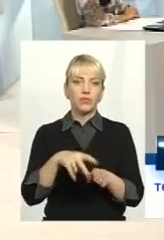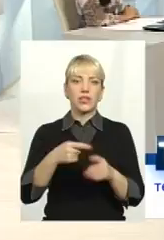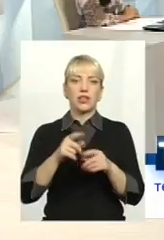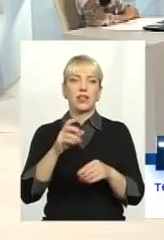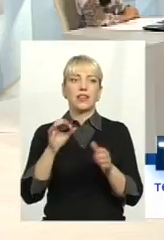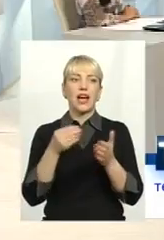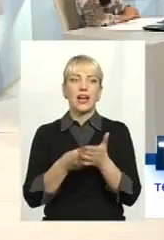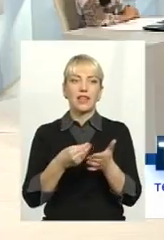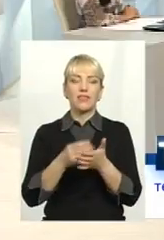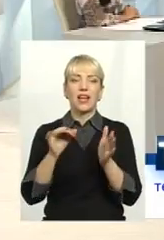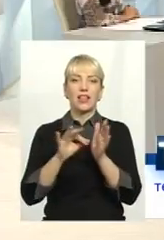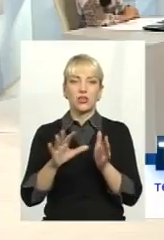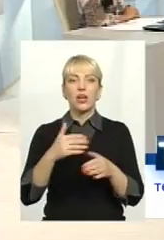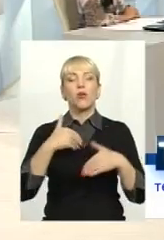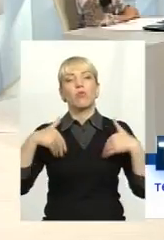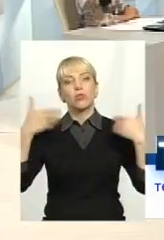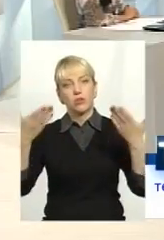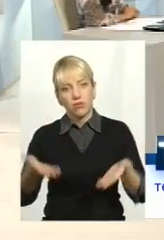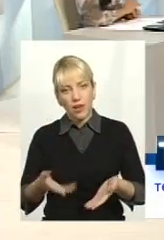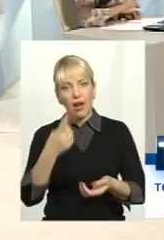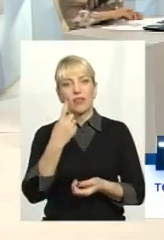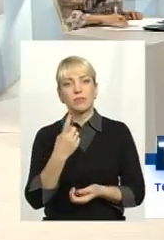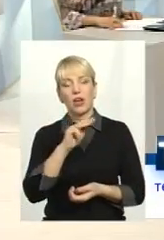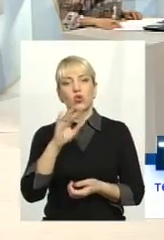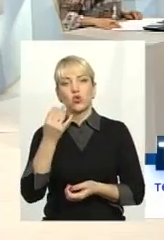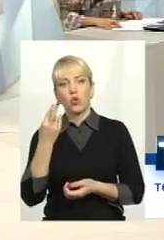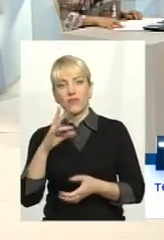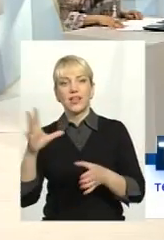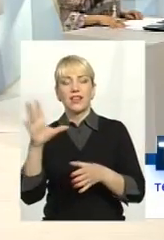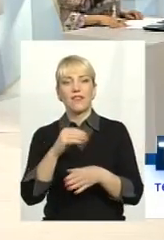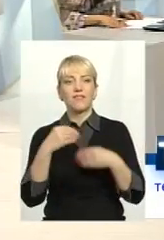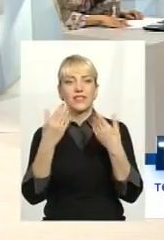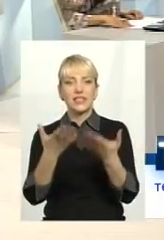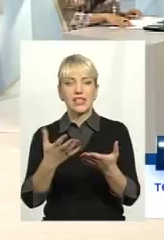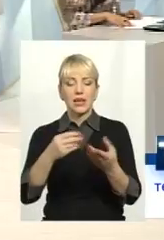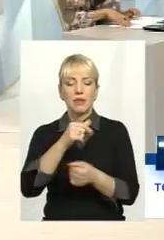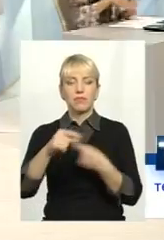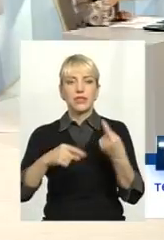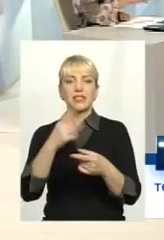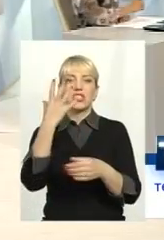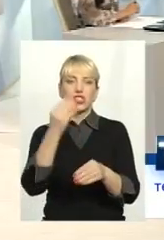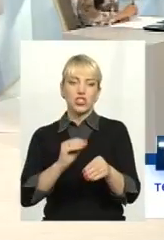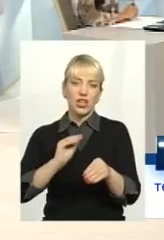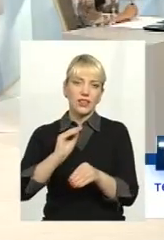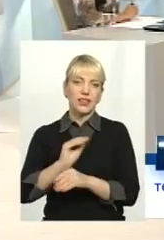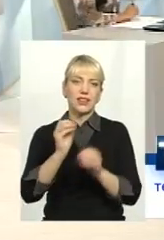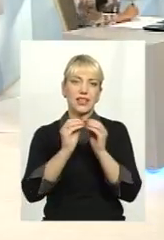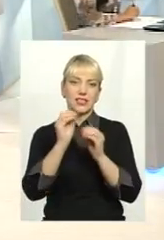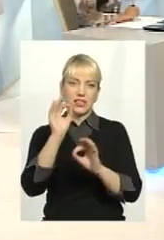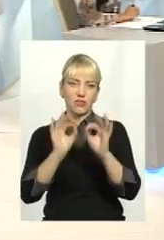я вас поздоровляю, з 1 жовтня для всіх підприємців, для всього бізнесу, ще на 10%